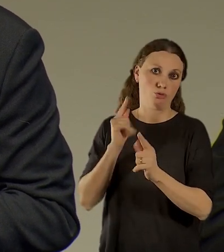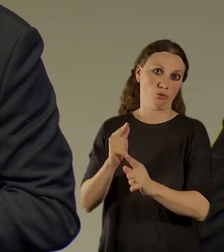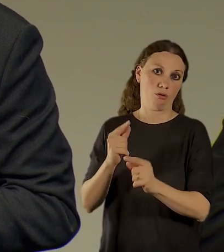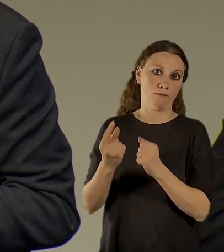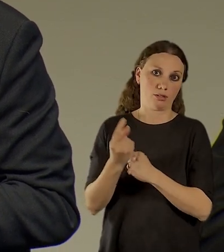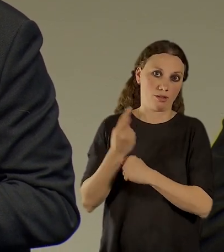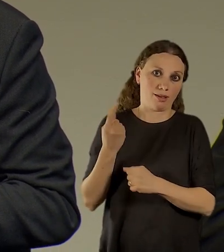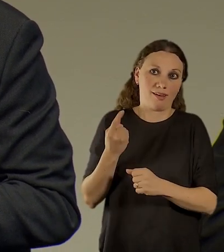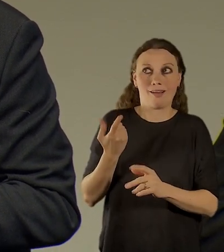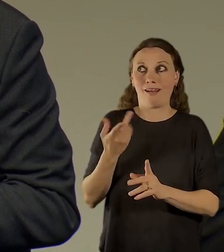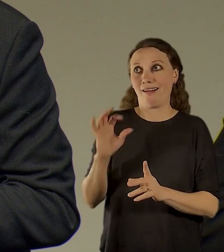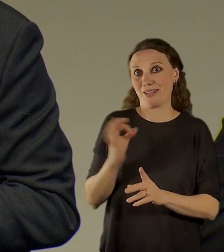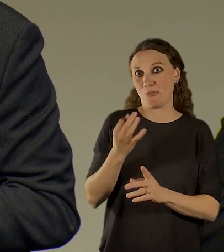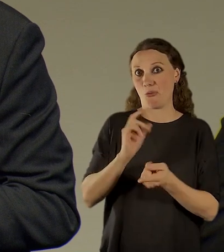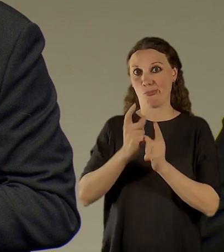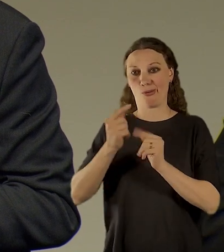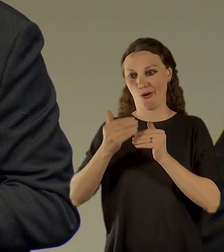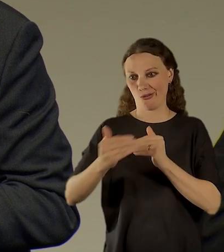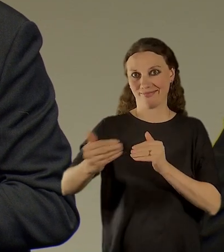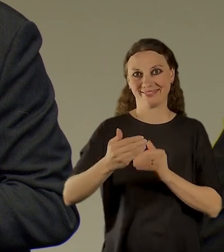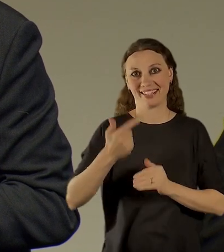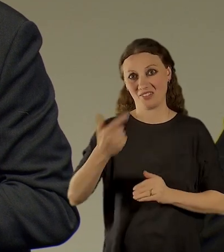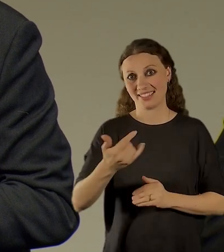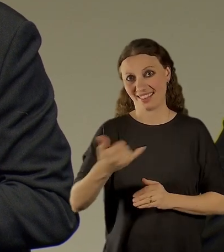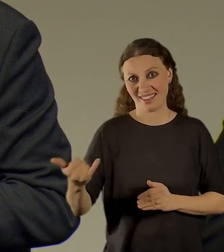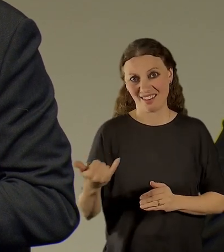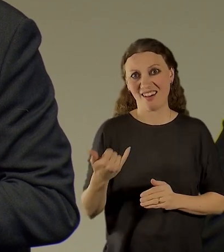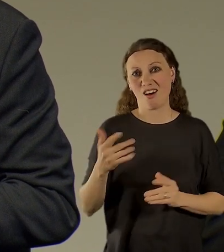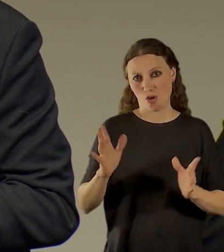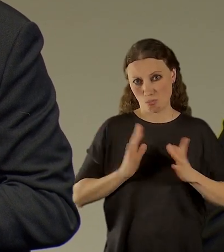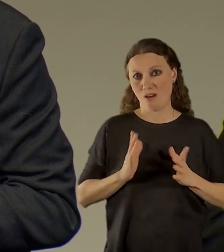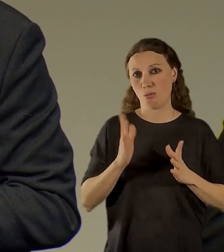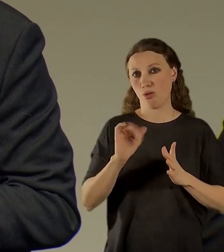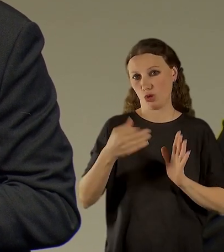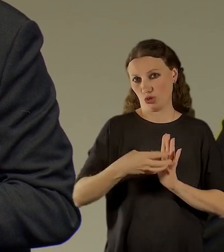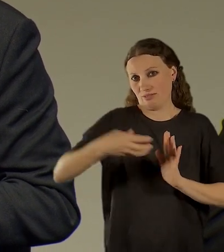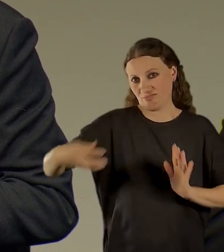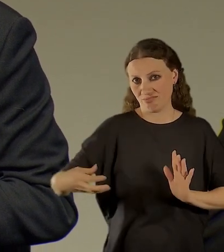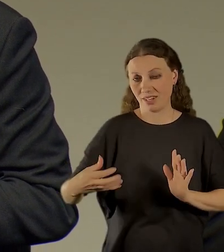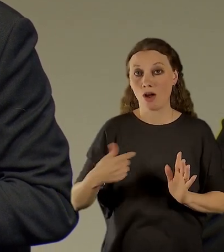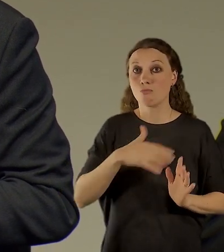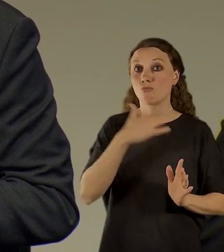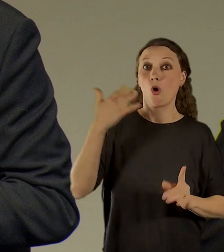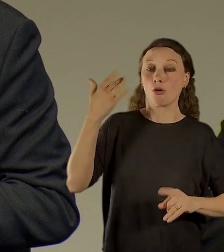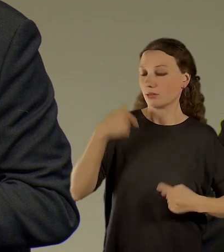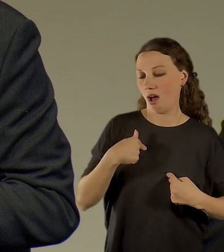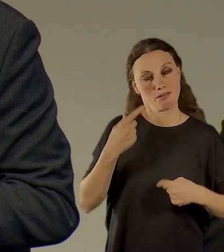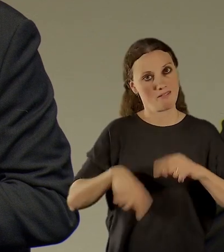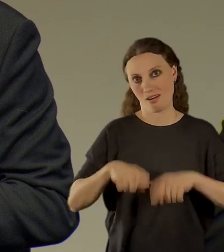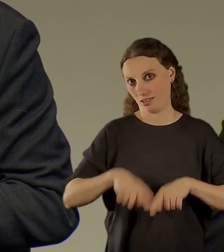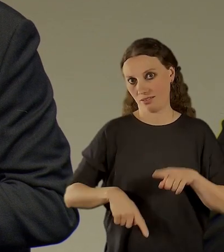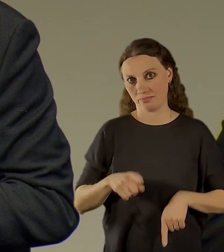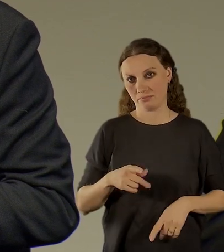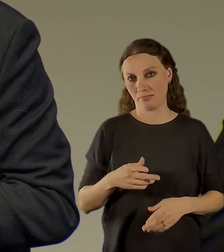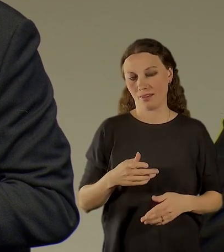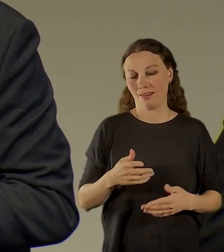jak jsem o ní mluvil 20 let, ale já se obávám, že tam možná zůstaneme déle. A mě to zase tolik nevadí. Na stranu druhou, myslím,